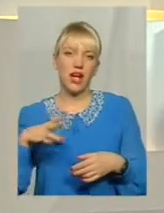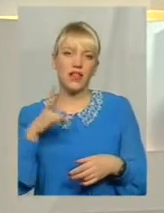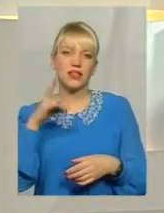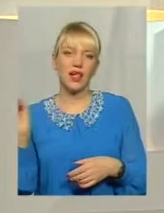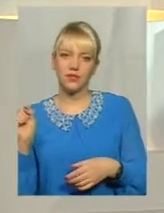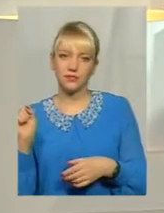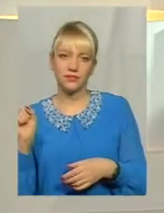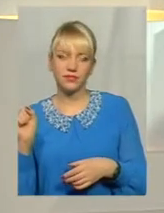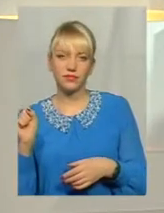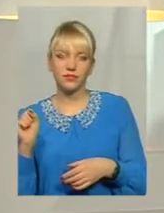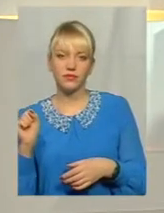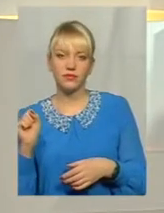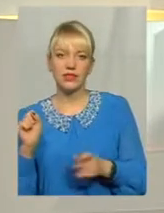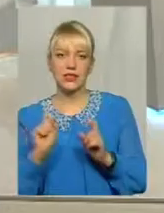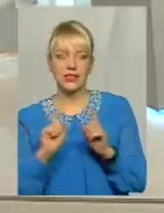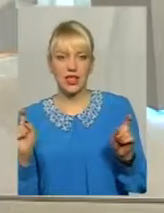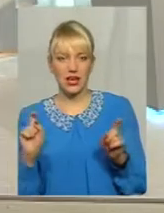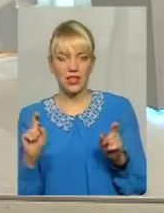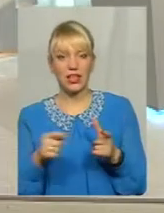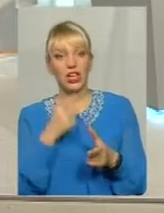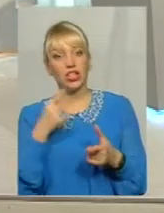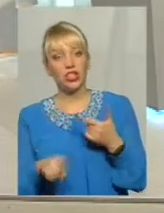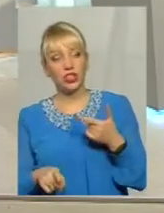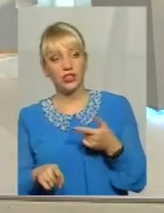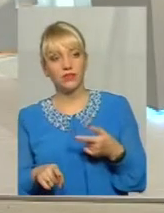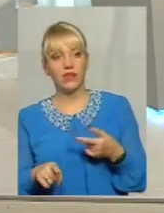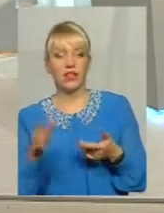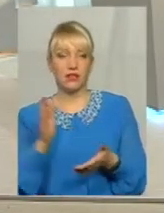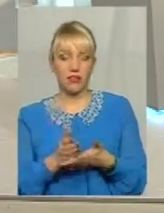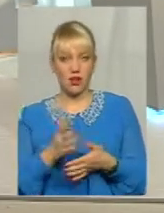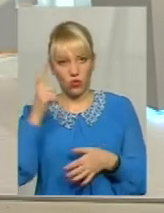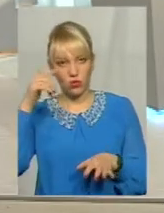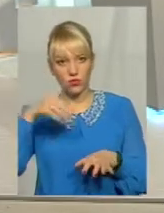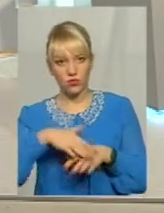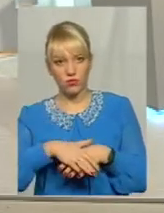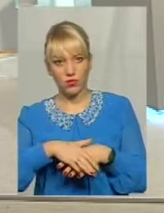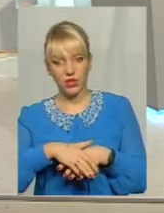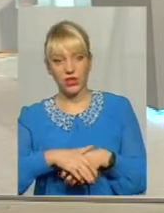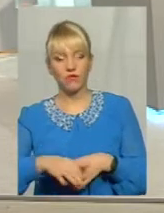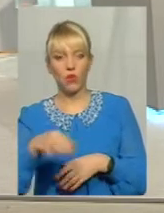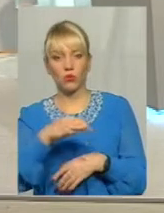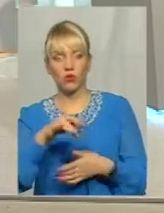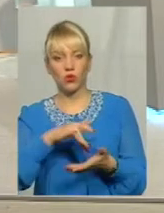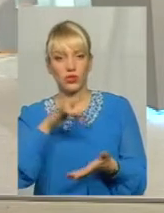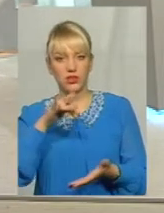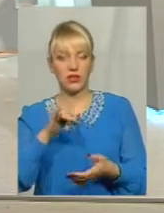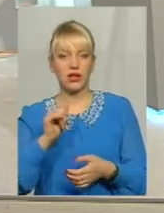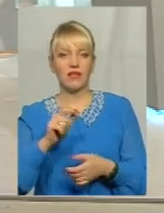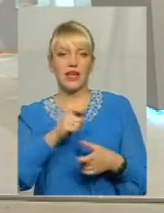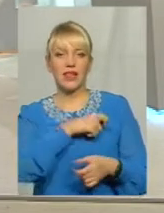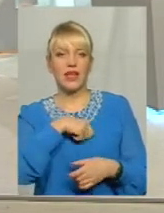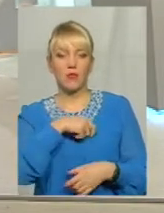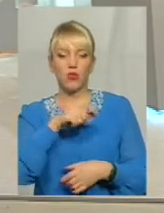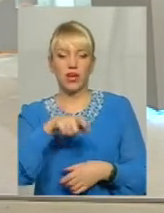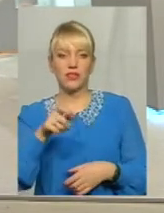заклад, чи є розуміння в обласного центру, депутатів, які